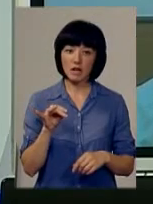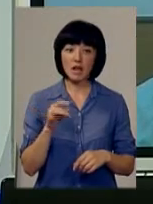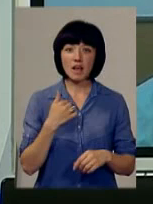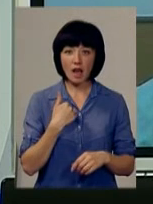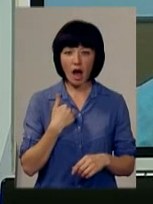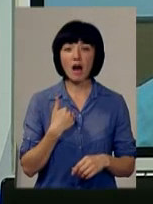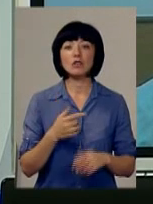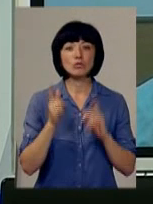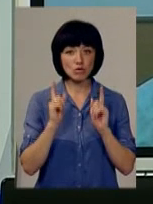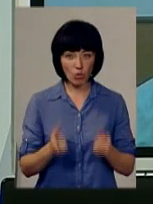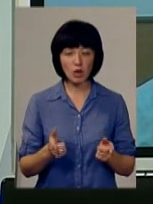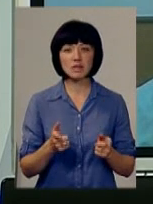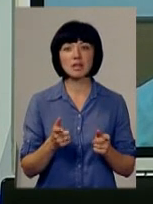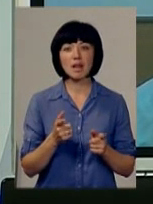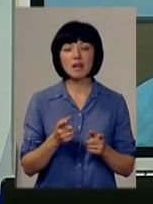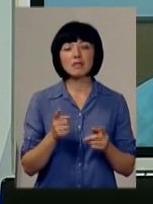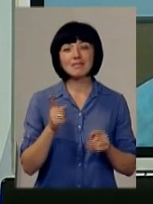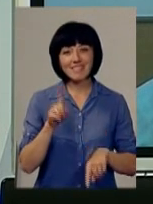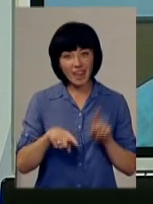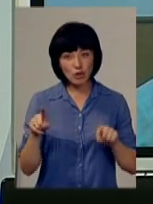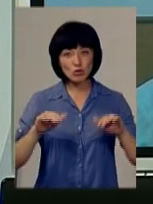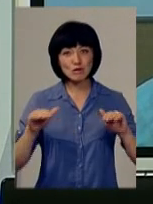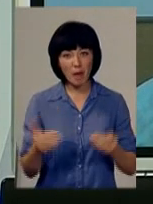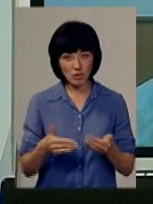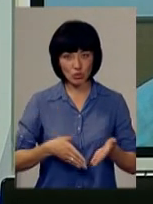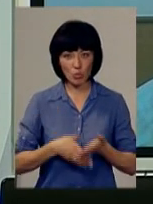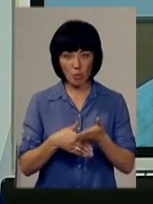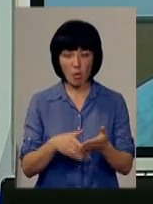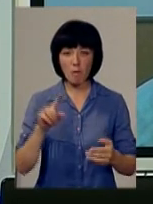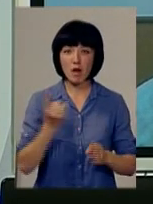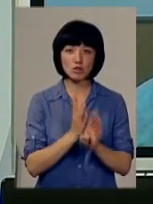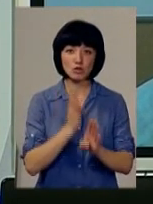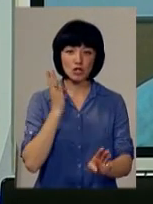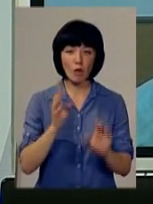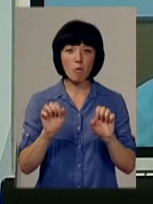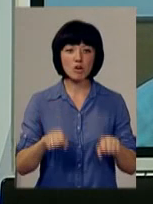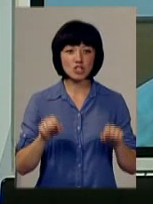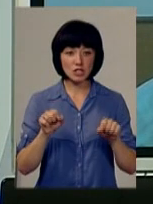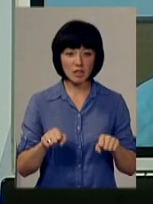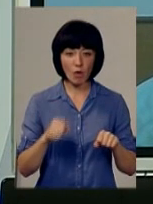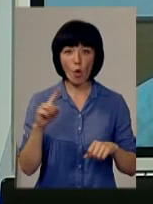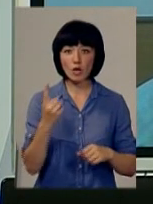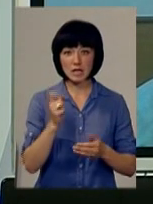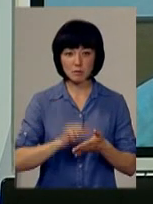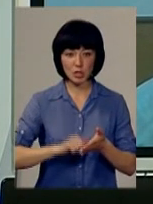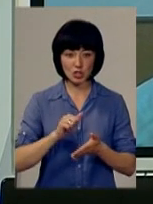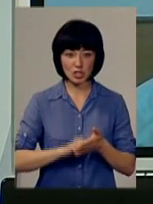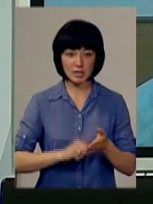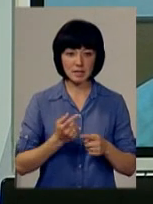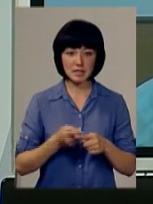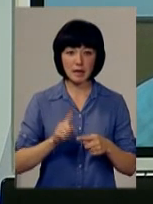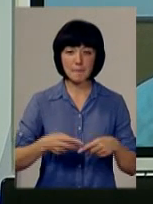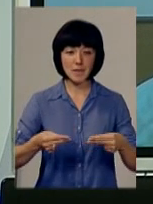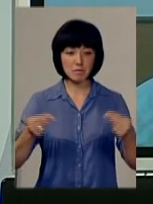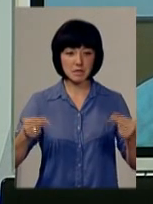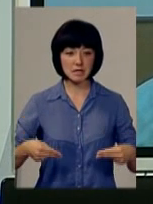згодив, що певна, так, певна хвиля зменшилась. Ну, а самоперед, можливо, якби, одна з причин, це, можливо, і